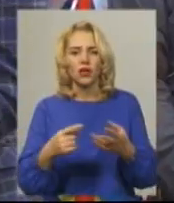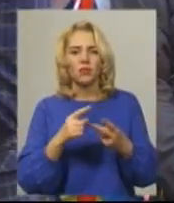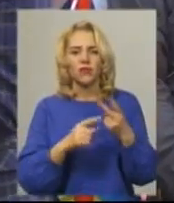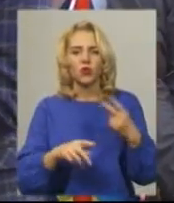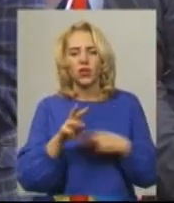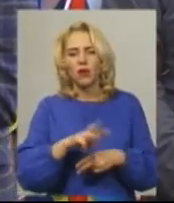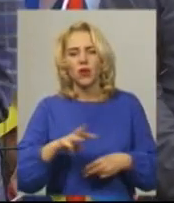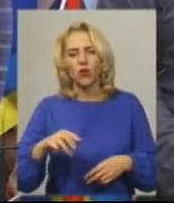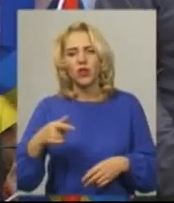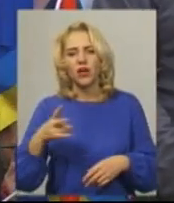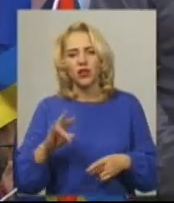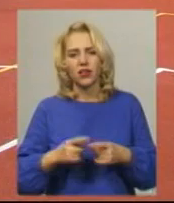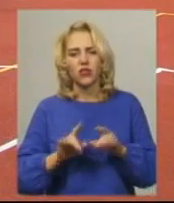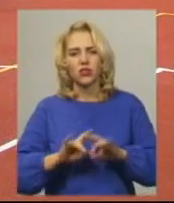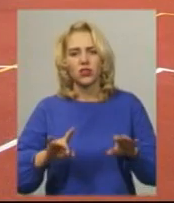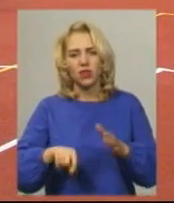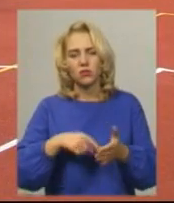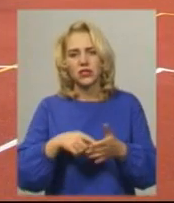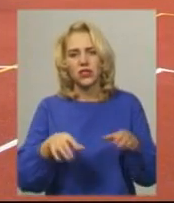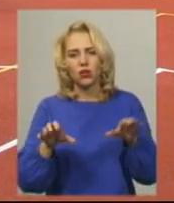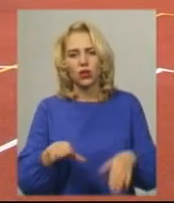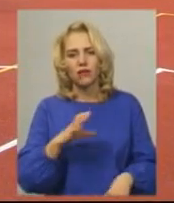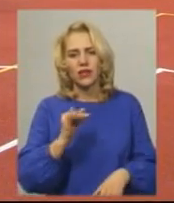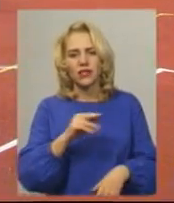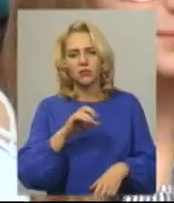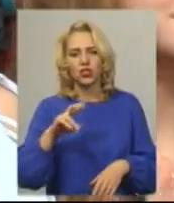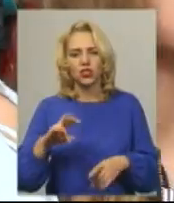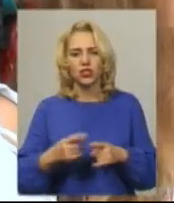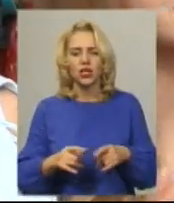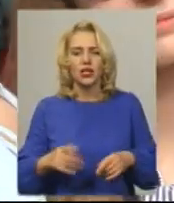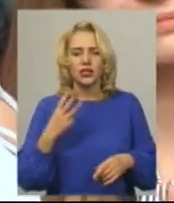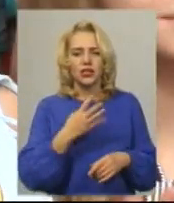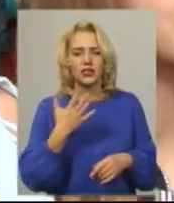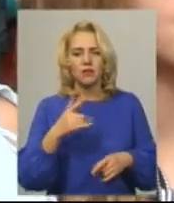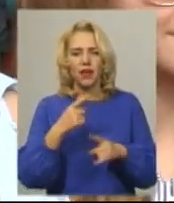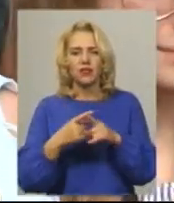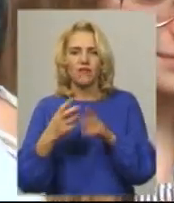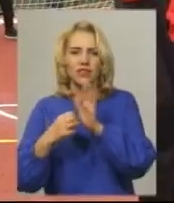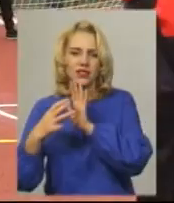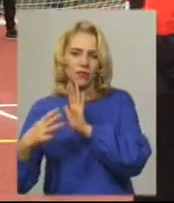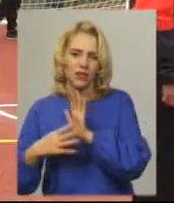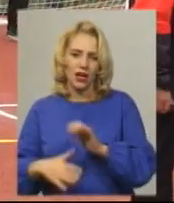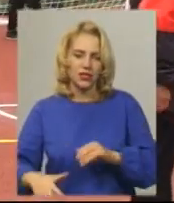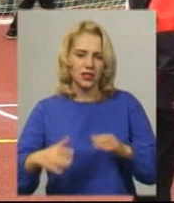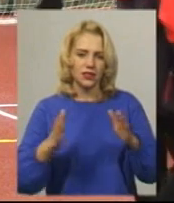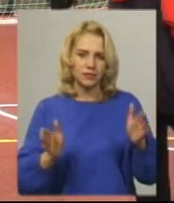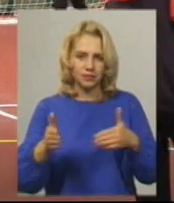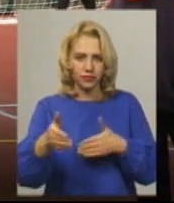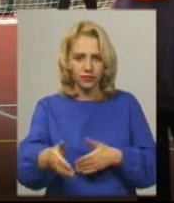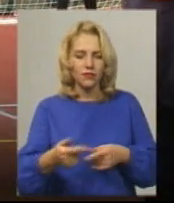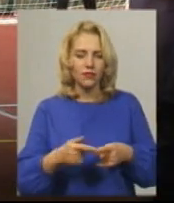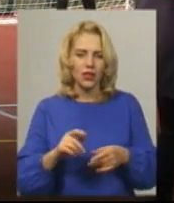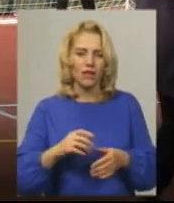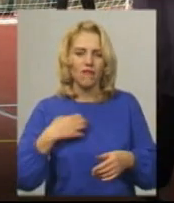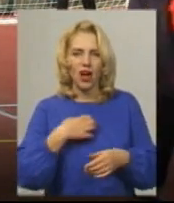каже міський голова Олександр Семчишин. Розміри майданчику – 35 на 18 метрів. Звели об'єкт за три місяці. Дуже важлива наявність